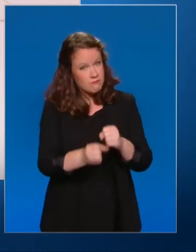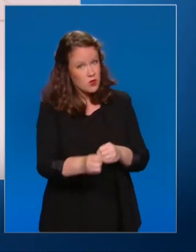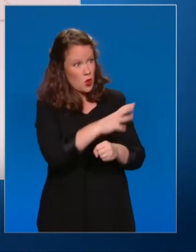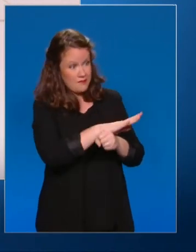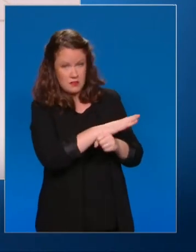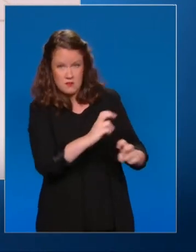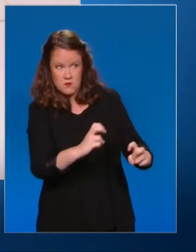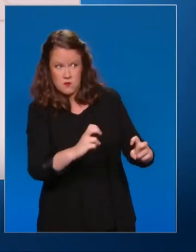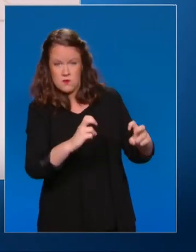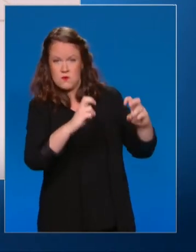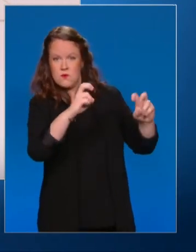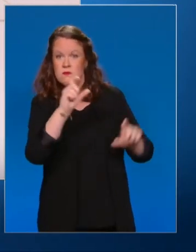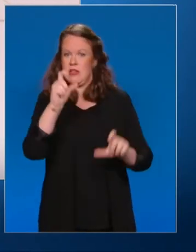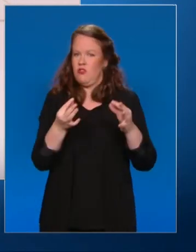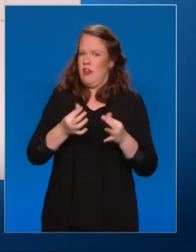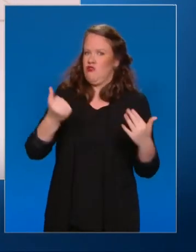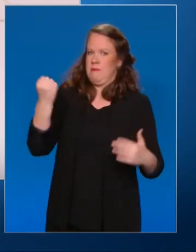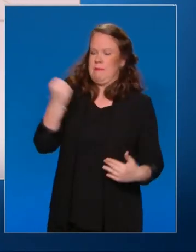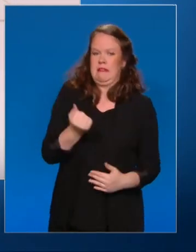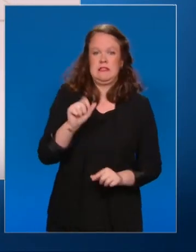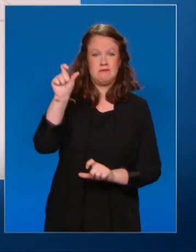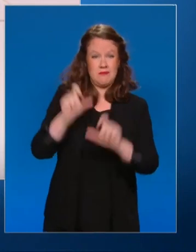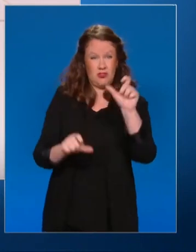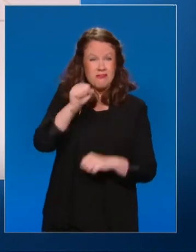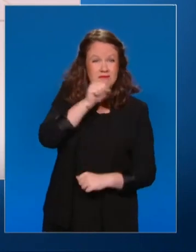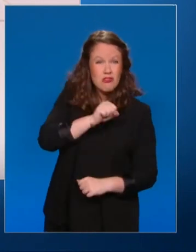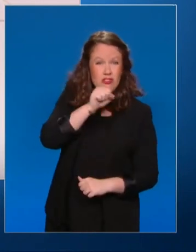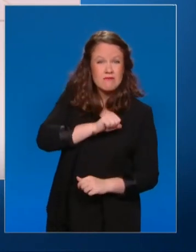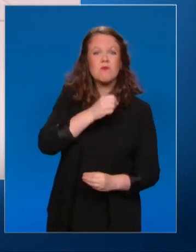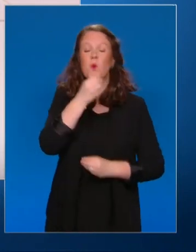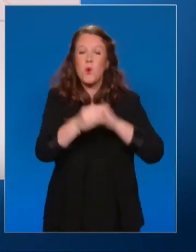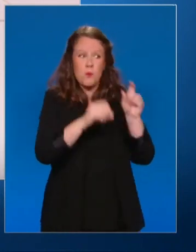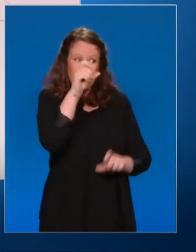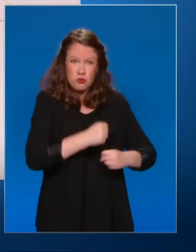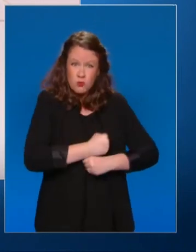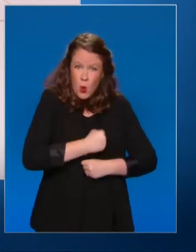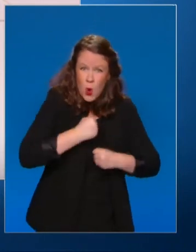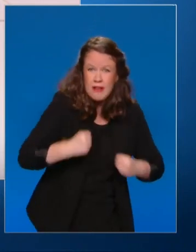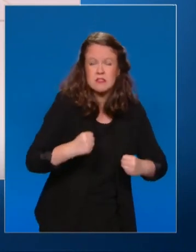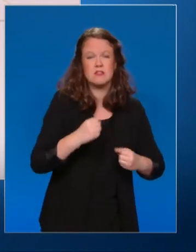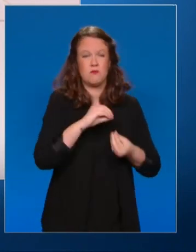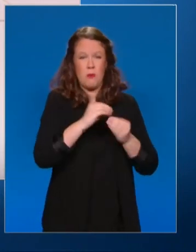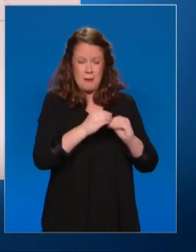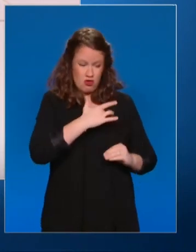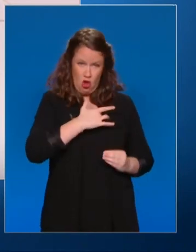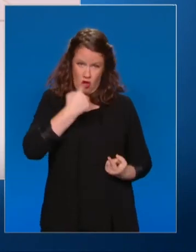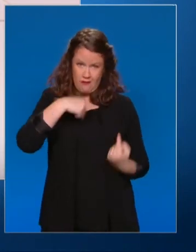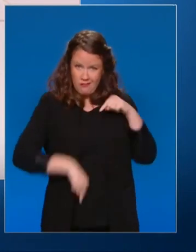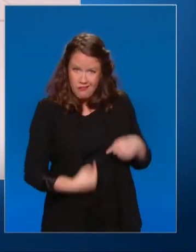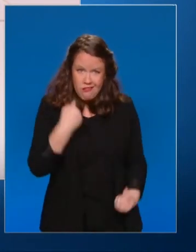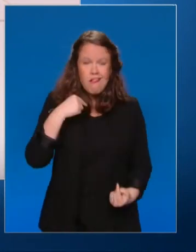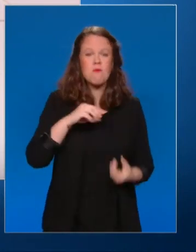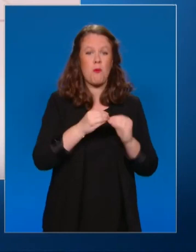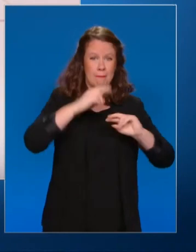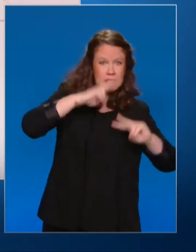vulnérables sont eux aînés et ceux qui souffrent d'obésité, de maladies cardiovasculaires, de maladies respiratoires